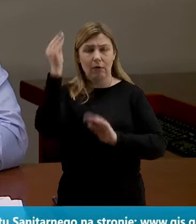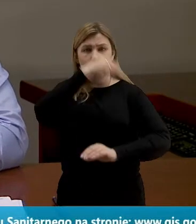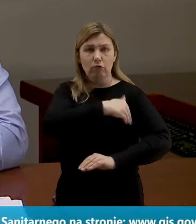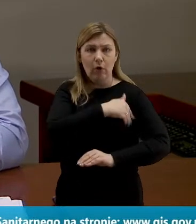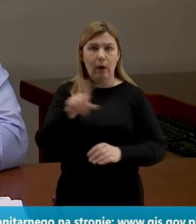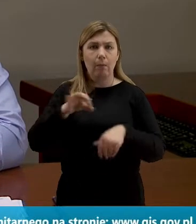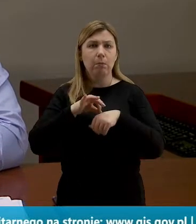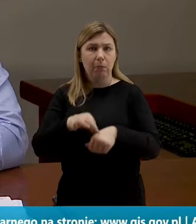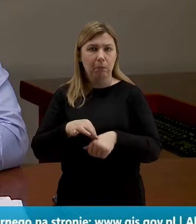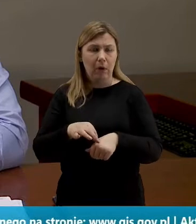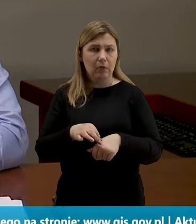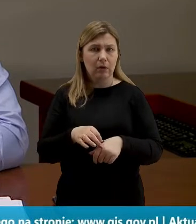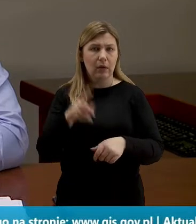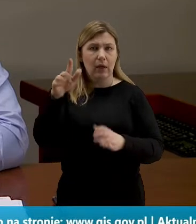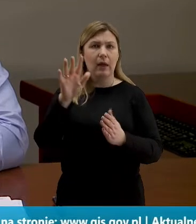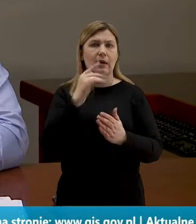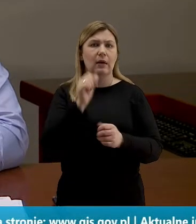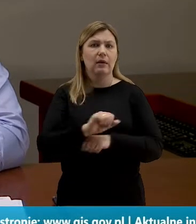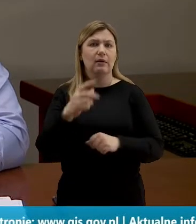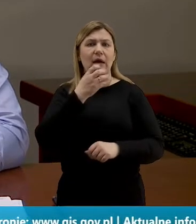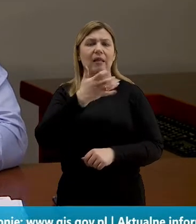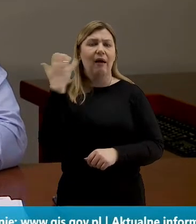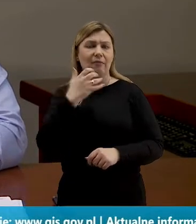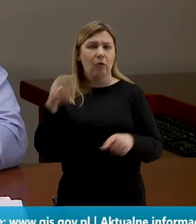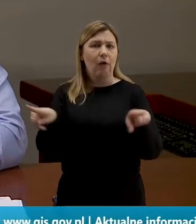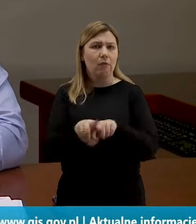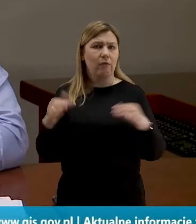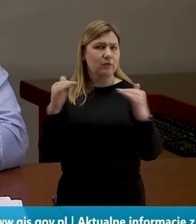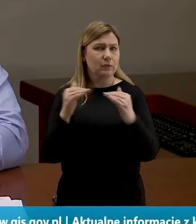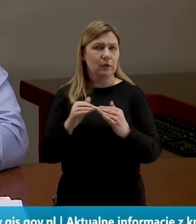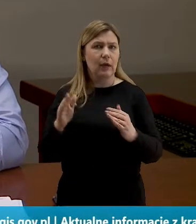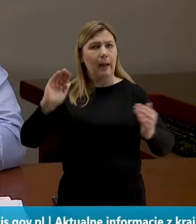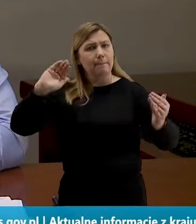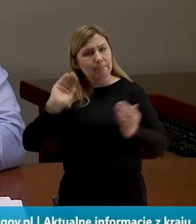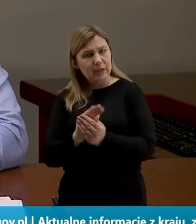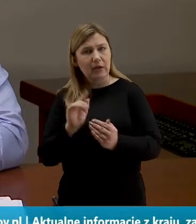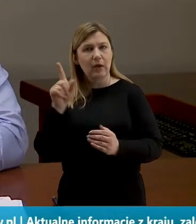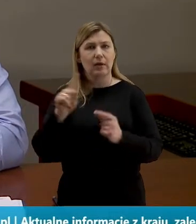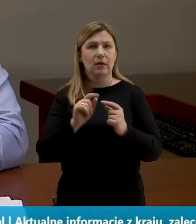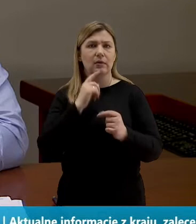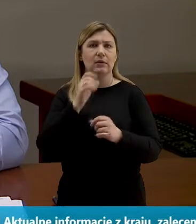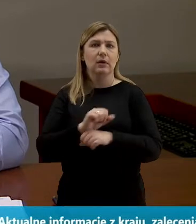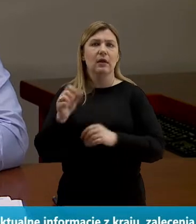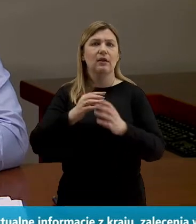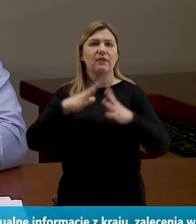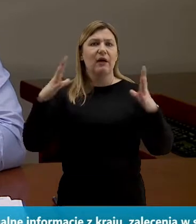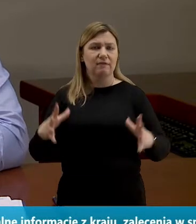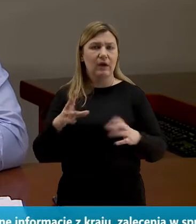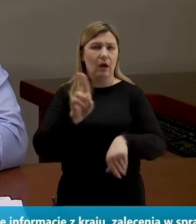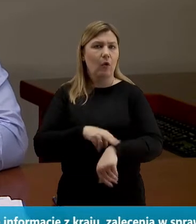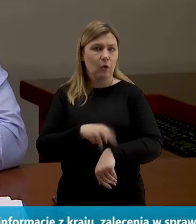wprowadziliśmy rozkład jazdy letni, odchudzając nieco linie w tych najbardziej obciążonych